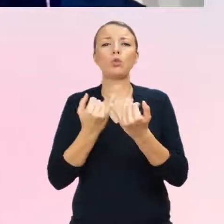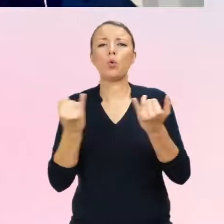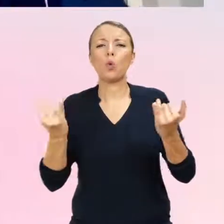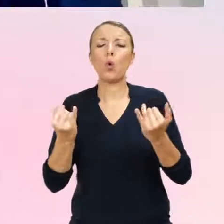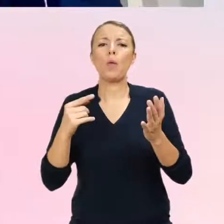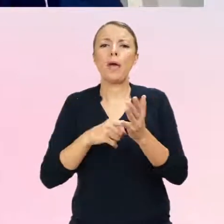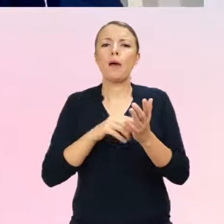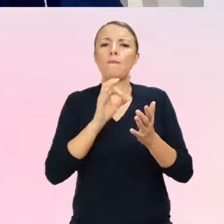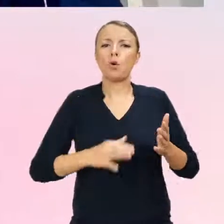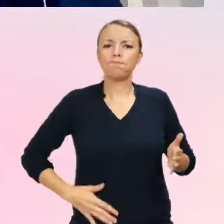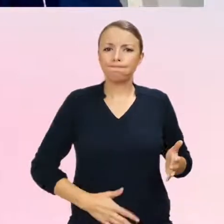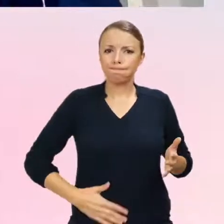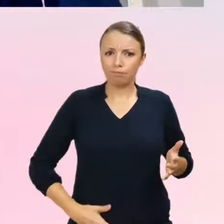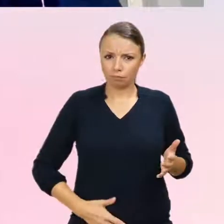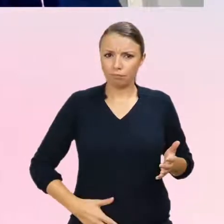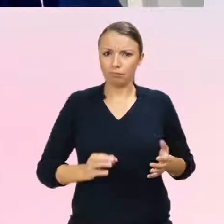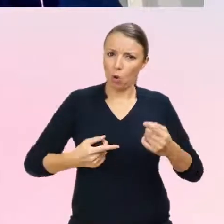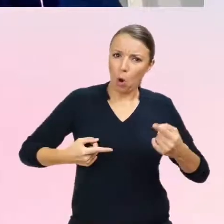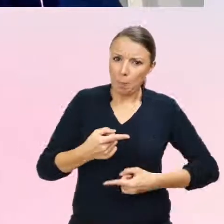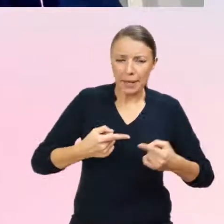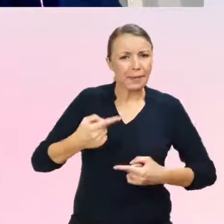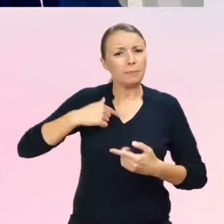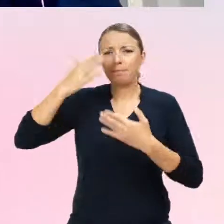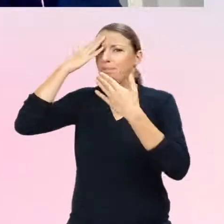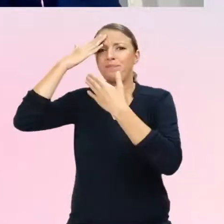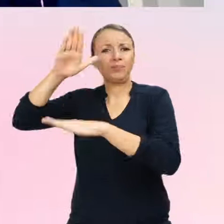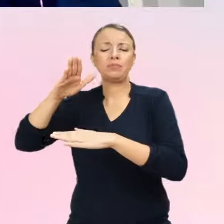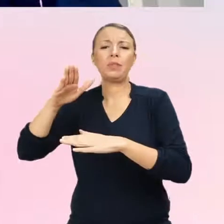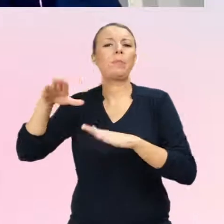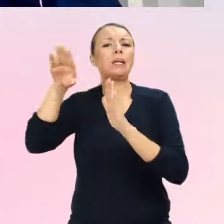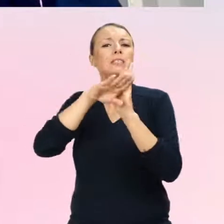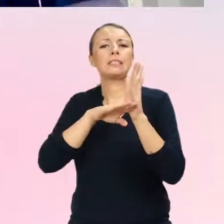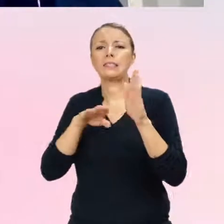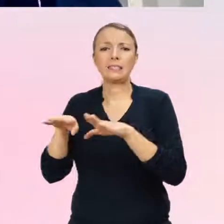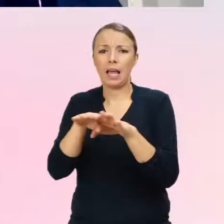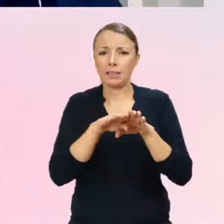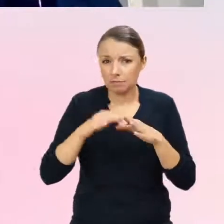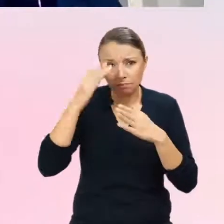nigdzie standardów, czy nawet